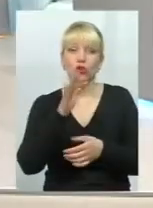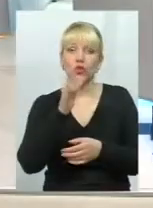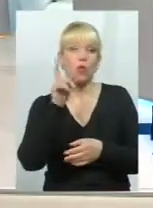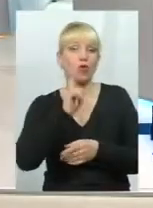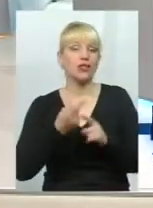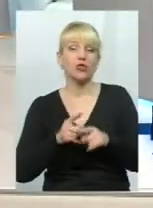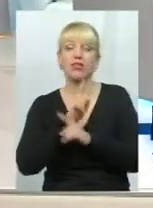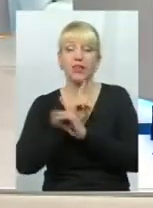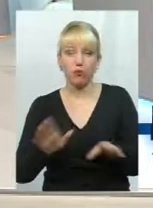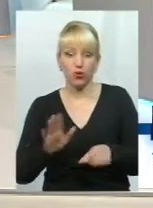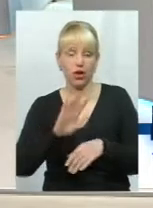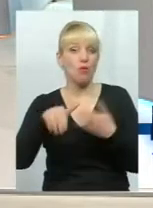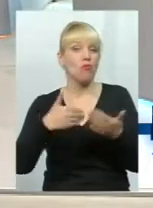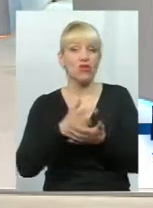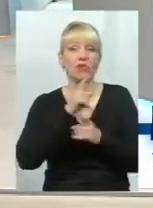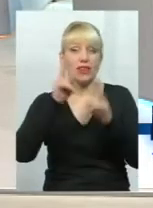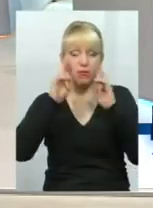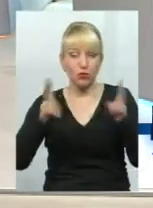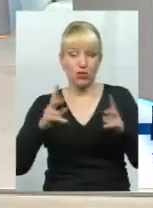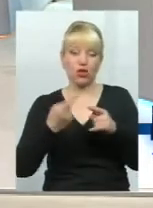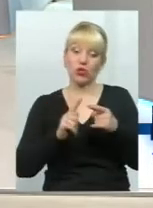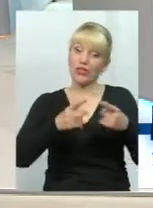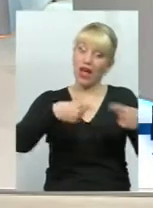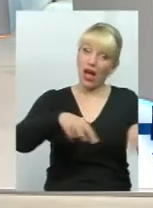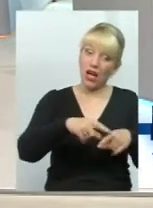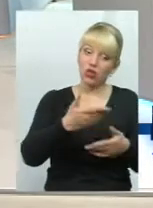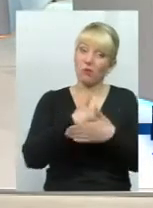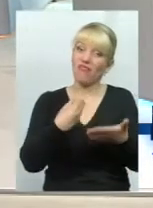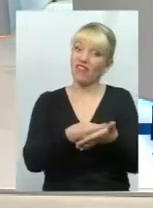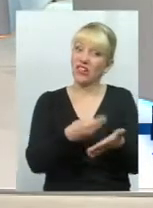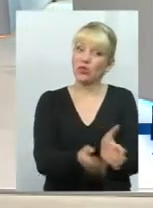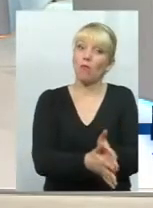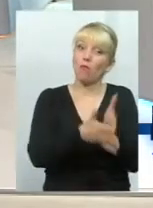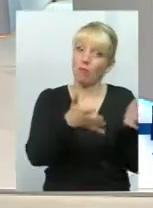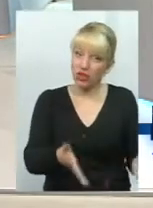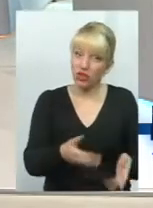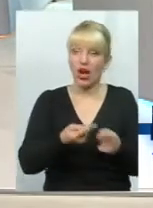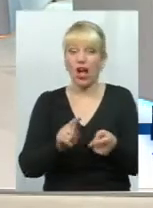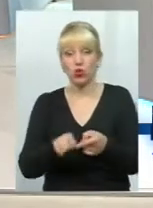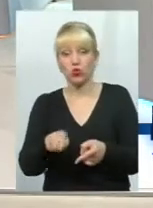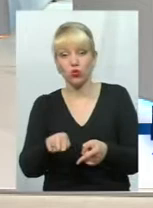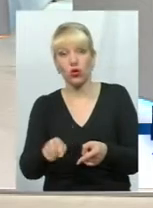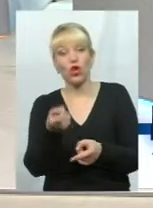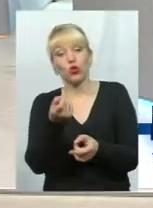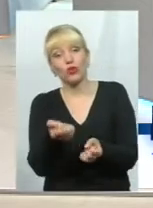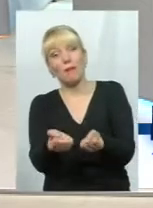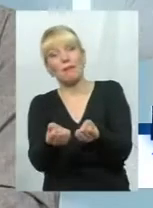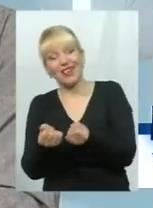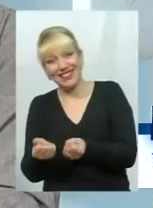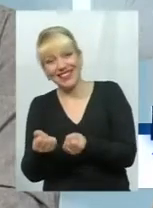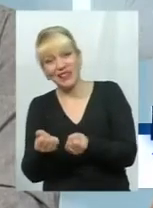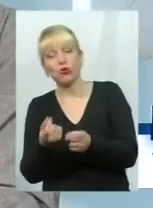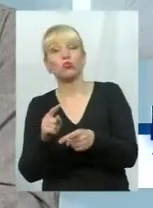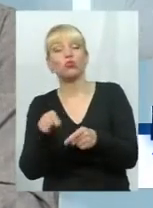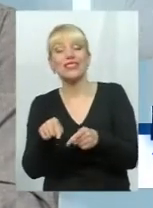до того часу, допоки ми не будемо знати, що оцю галузь ми фінансуємо більше, а оці ми трошки притримаємо, тому що